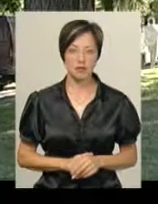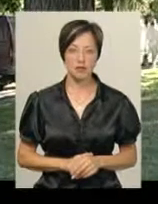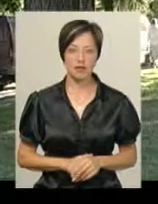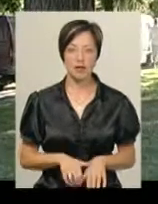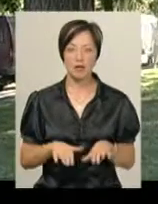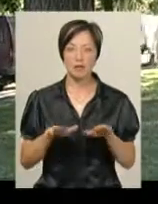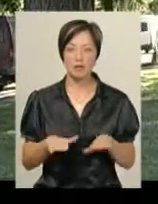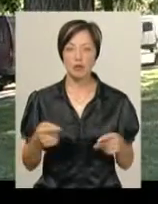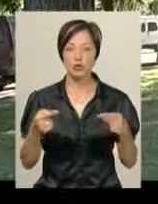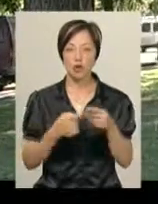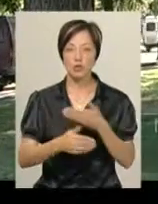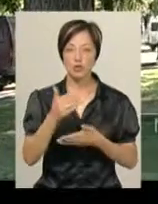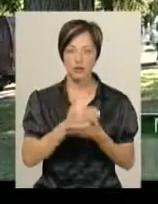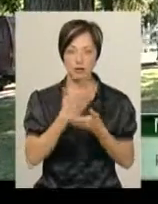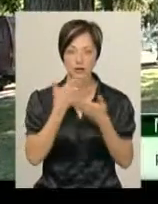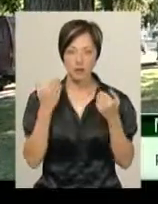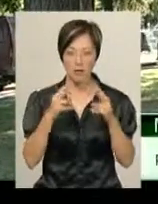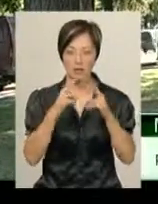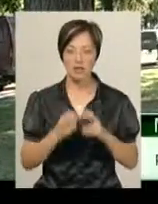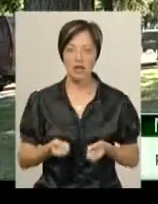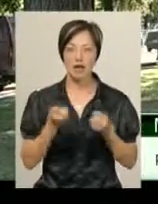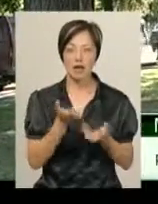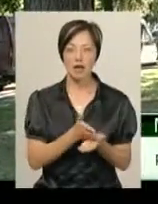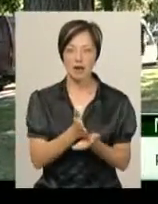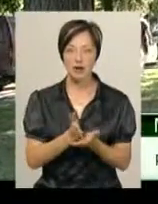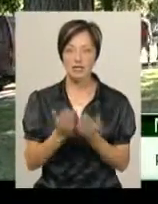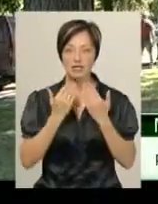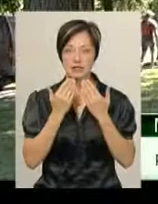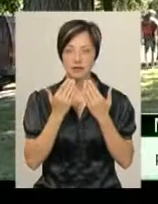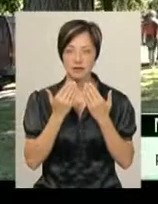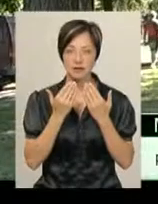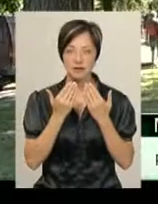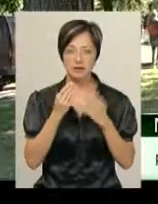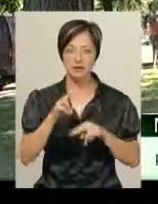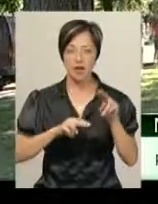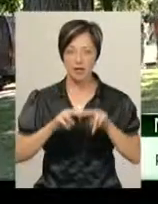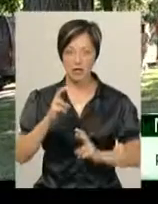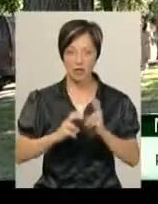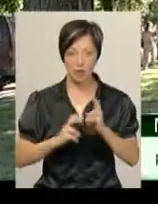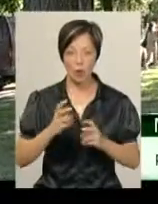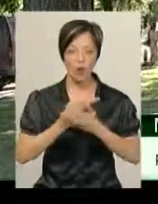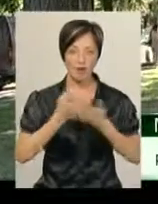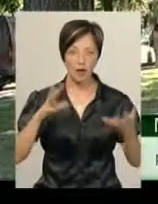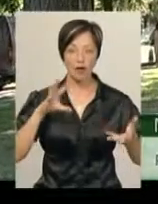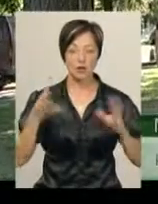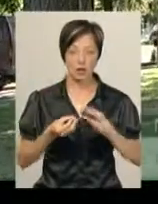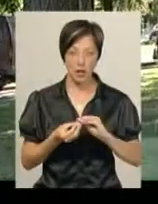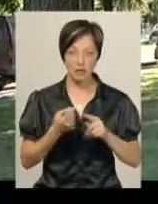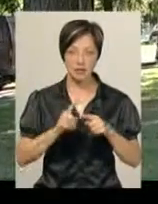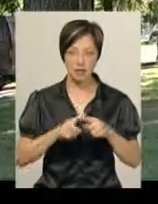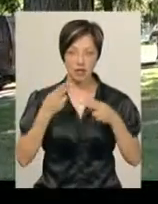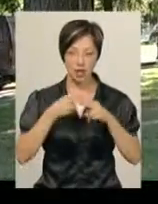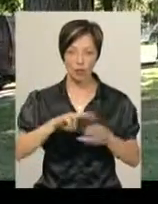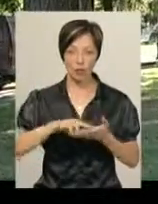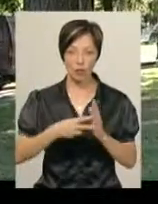остаточно немає, розглядається кілька варіантів зведення заводу, і якраз після оприкливлення результатів техніко-економічного обґрунтування